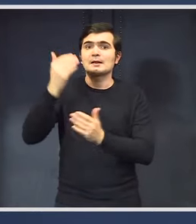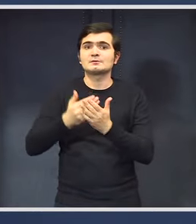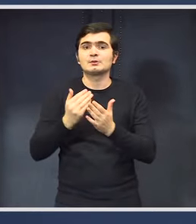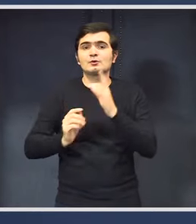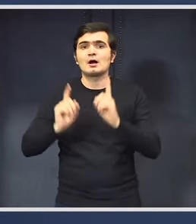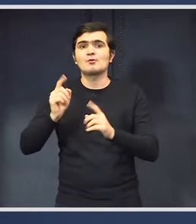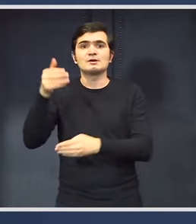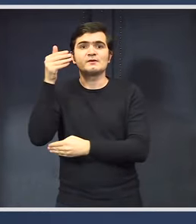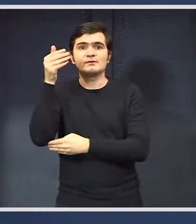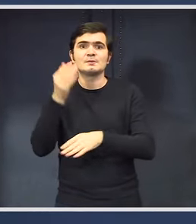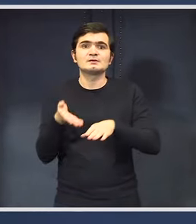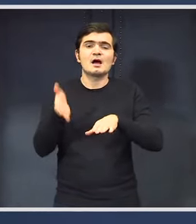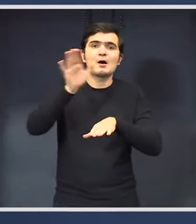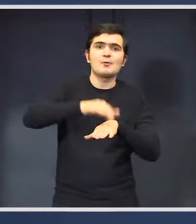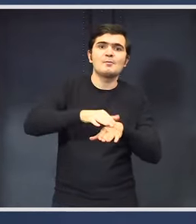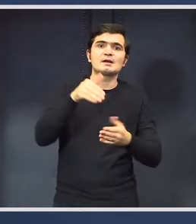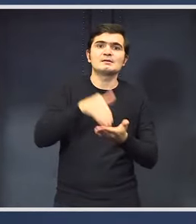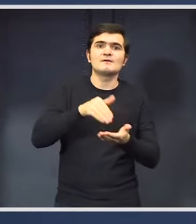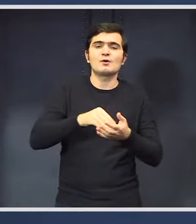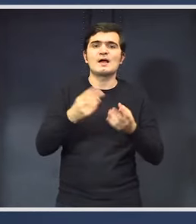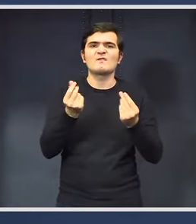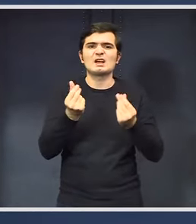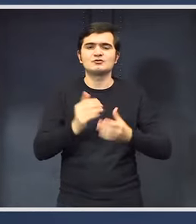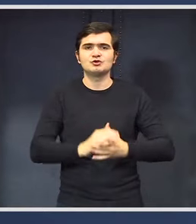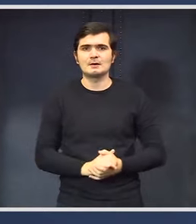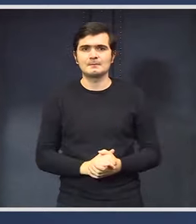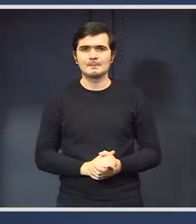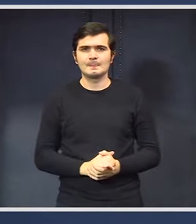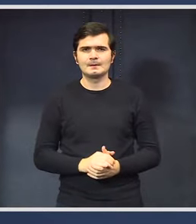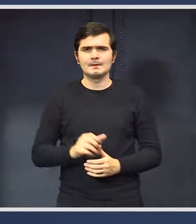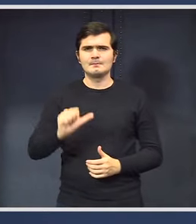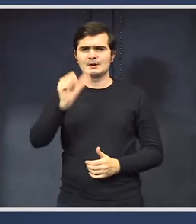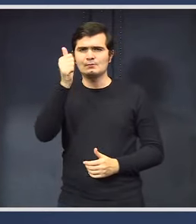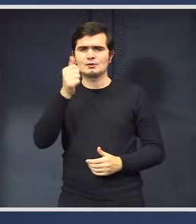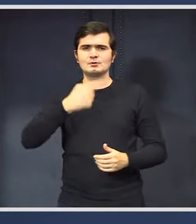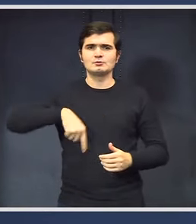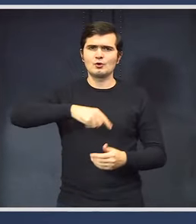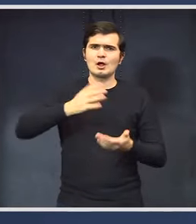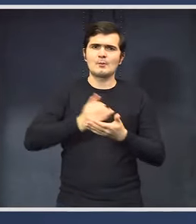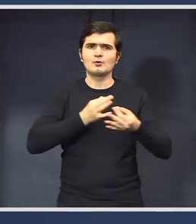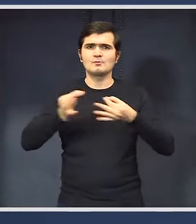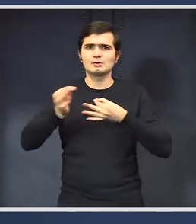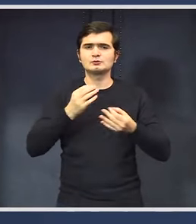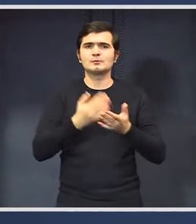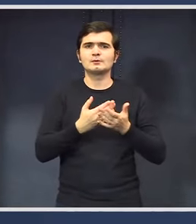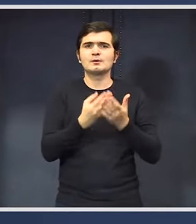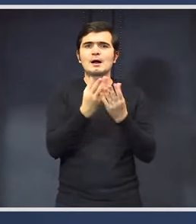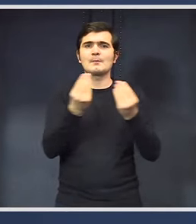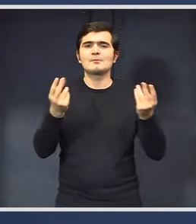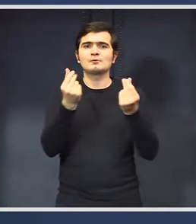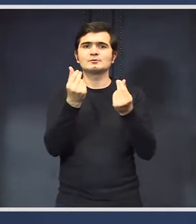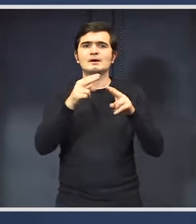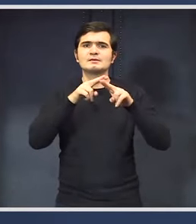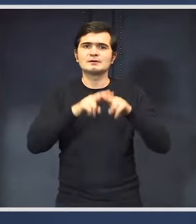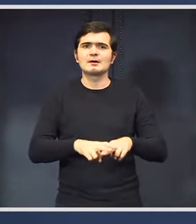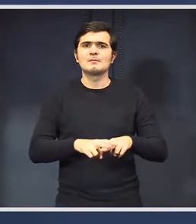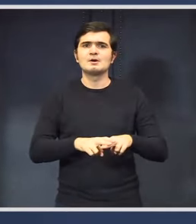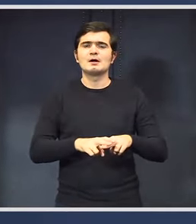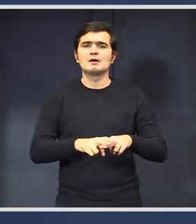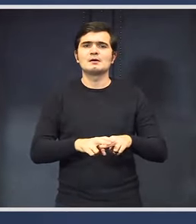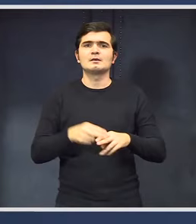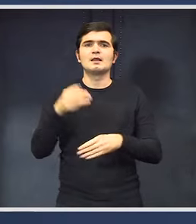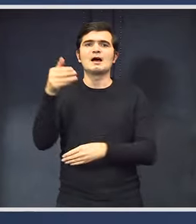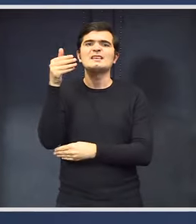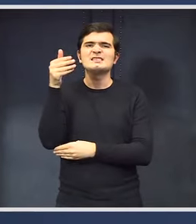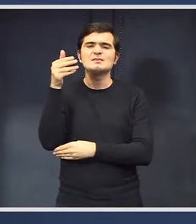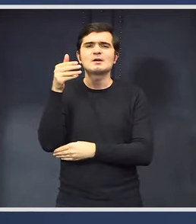asigure necesarul financiar. În primul rând, prin măsură pe care o luăm, mai mulți bani în sectorul privat, mă rămân la companii,